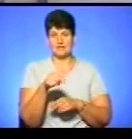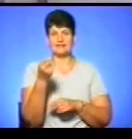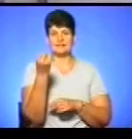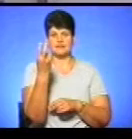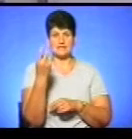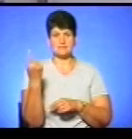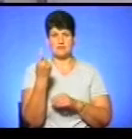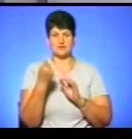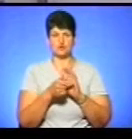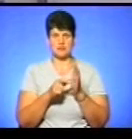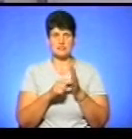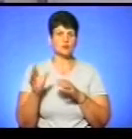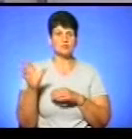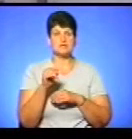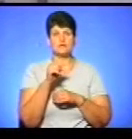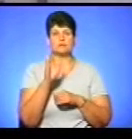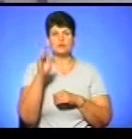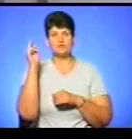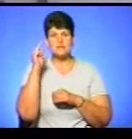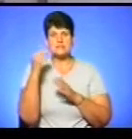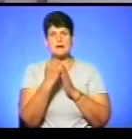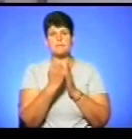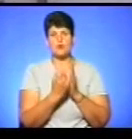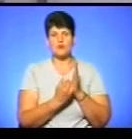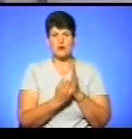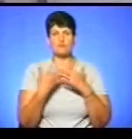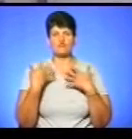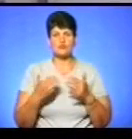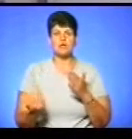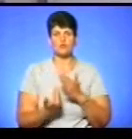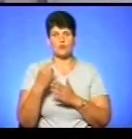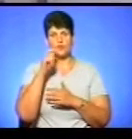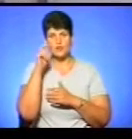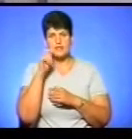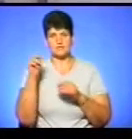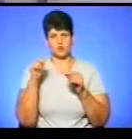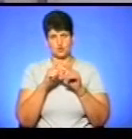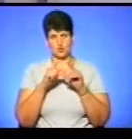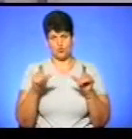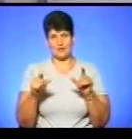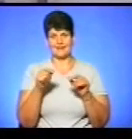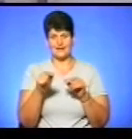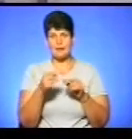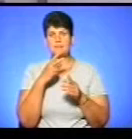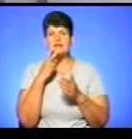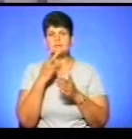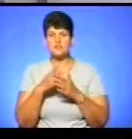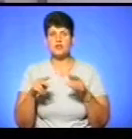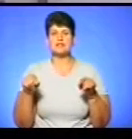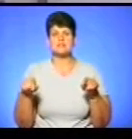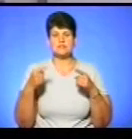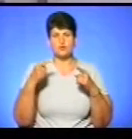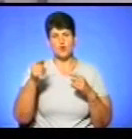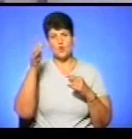першокласників. Усі вони навчатимуться за програмою уже нової української школи, яка, зокрема, передбачає створення